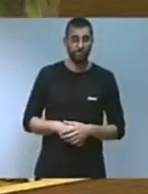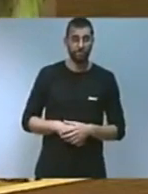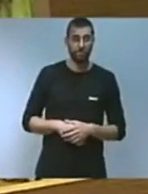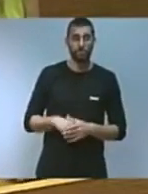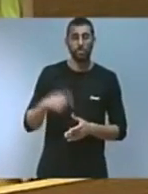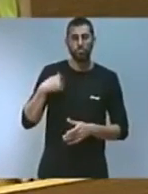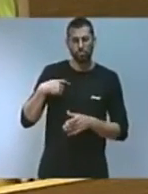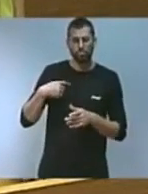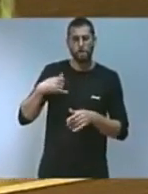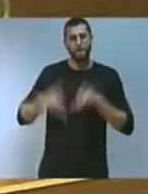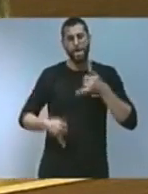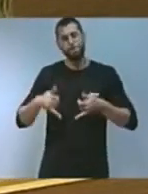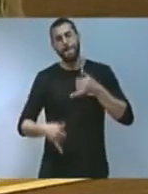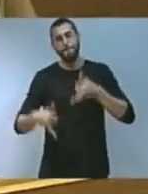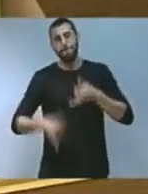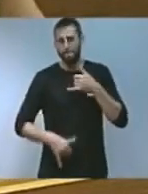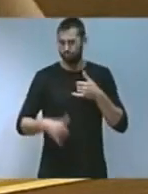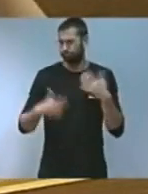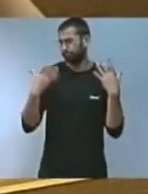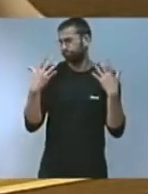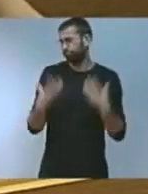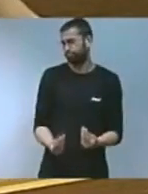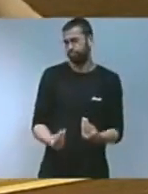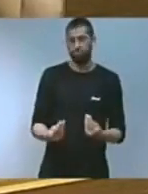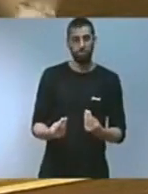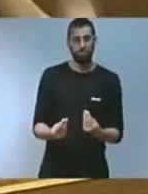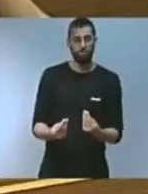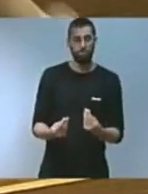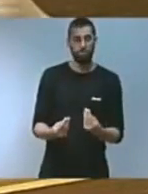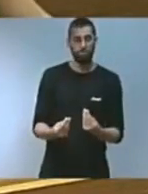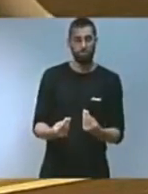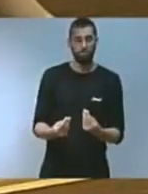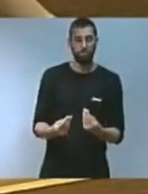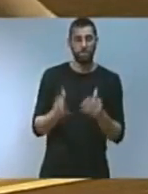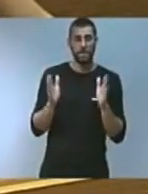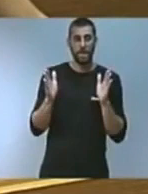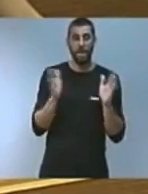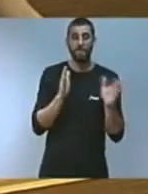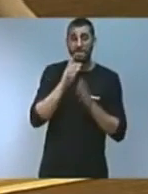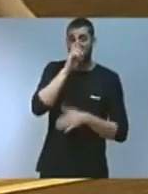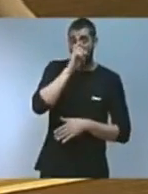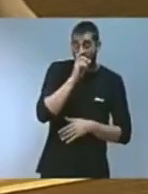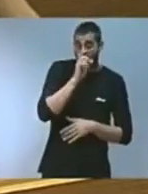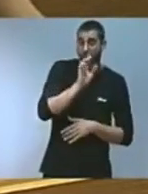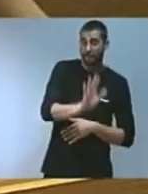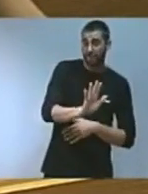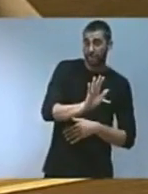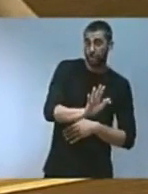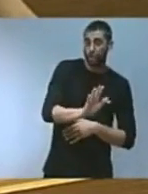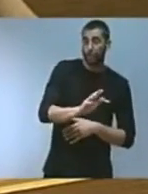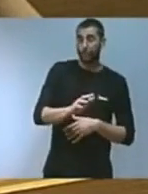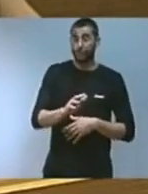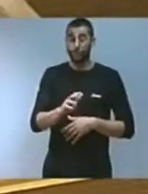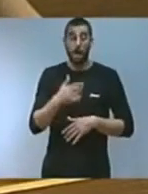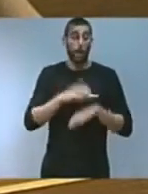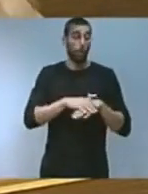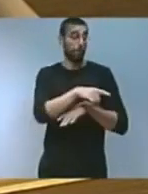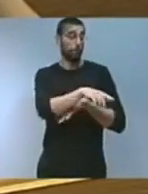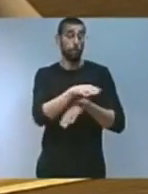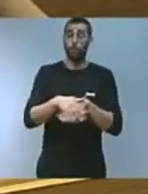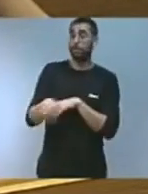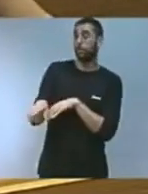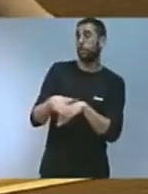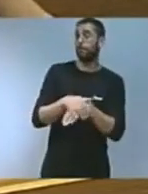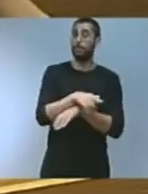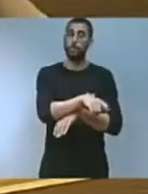errades. Hem tractat amb igualtat totes les fases de l'advertència, repartint culpes sense assumir on i qui